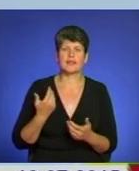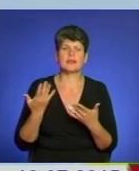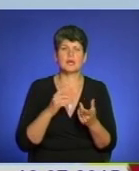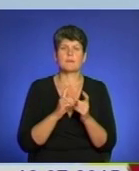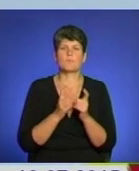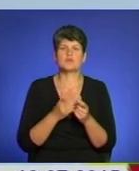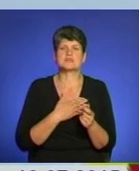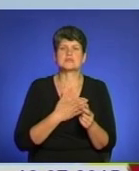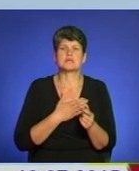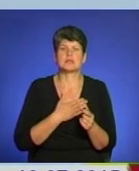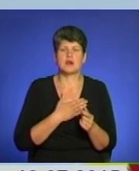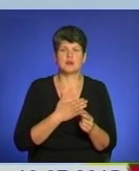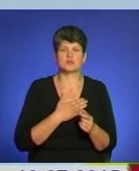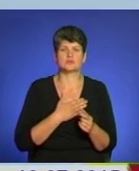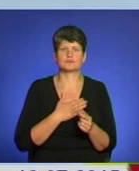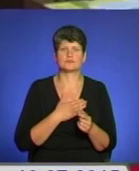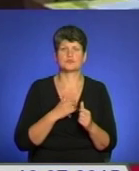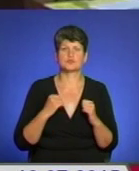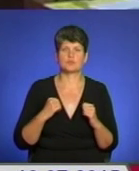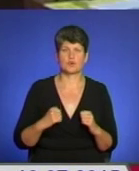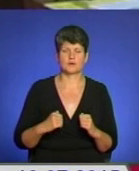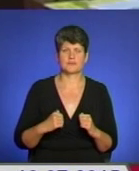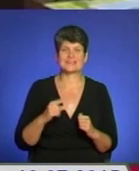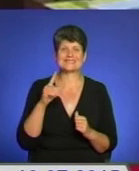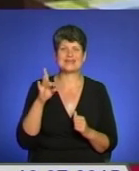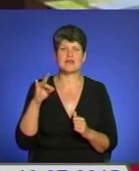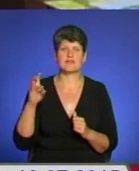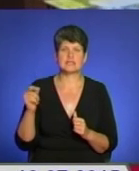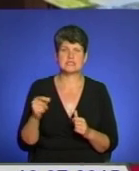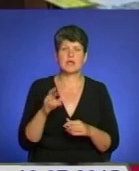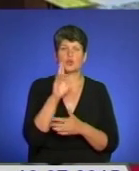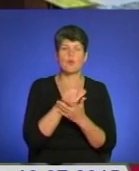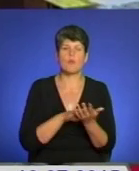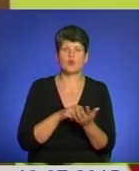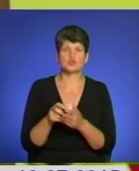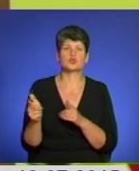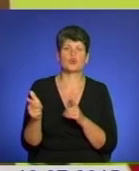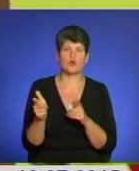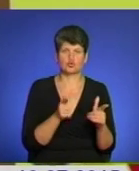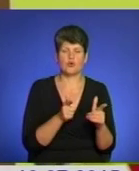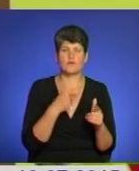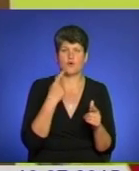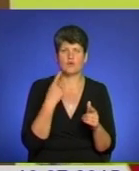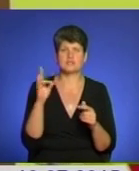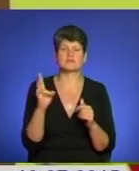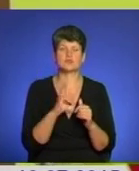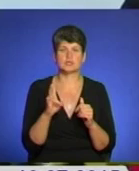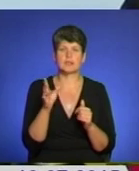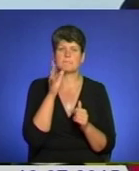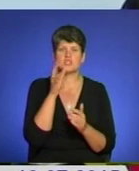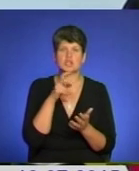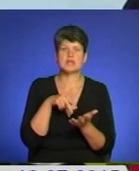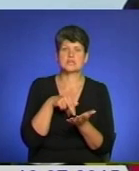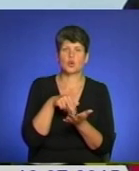борються за наш спуті. Зарваниця до прощі готова, запевняє духовенство. Під час ходи до Марійського